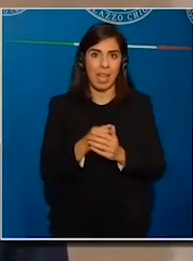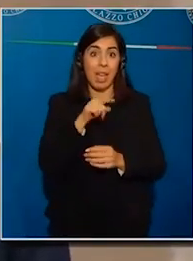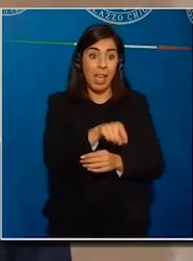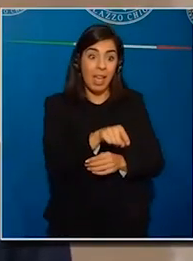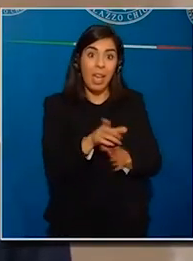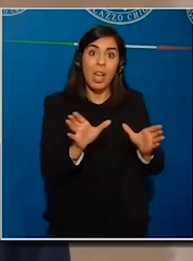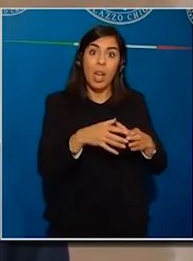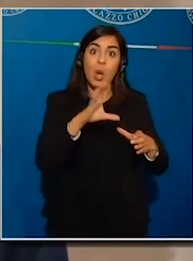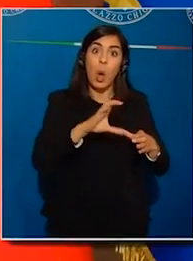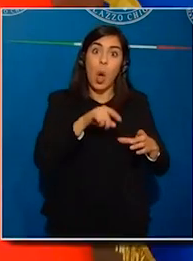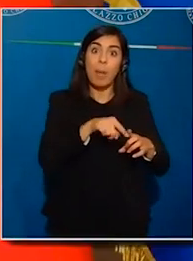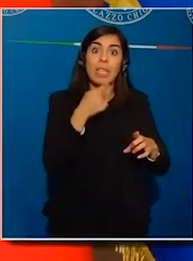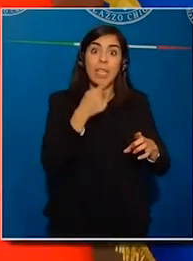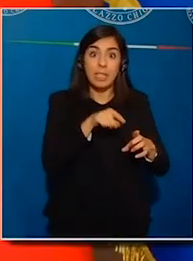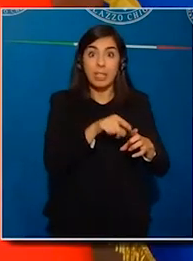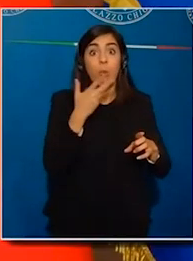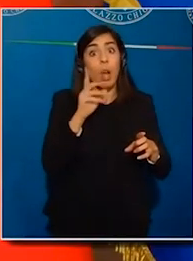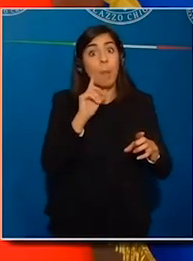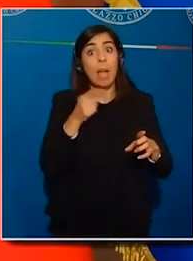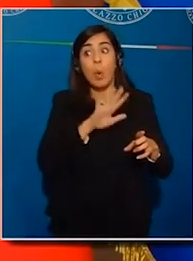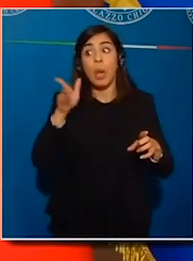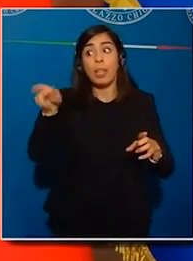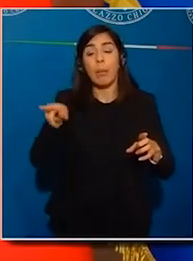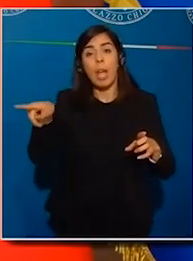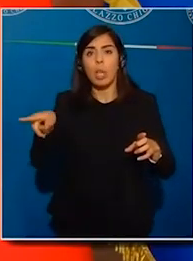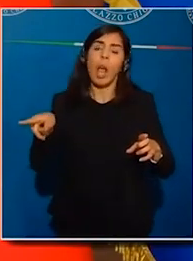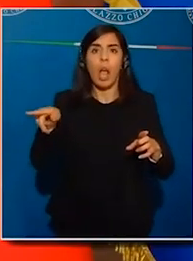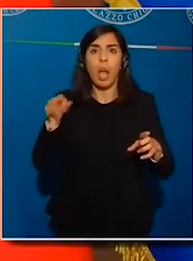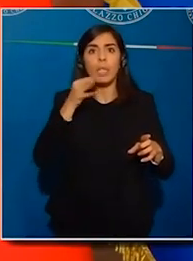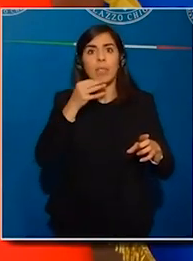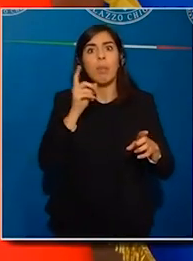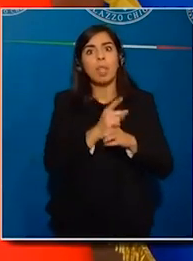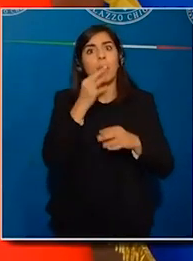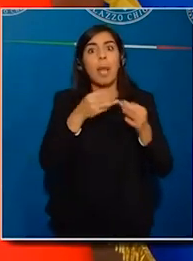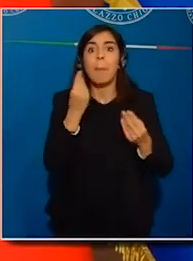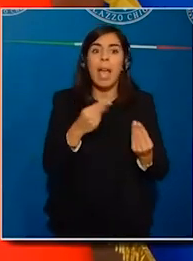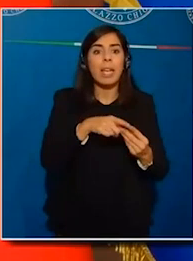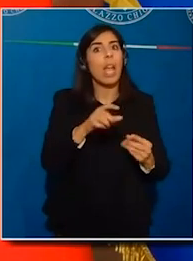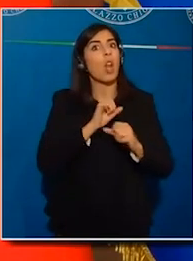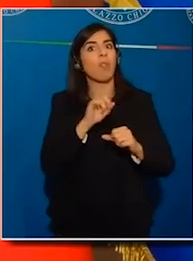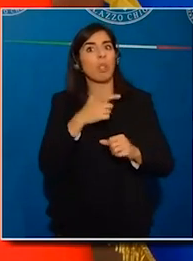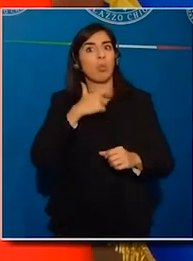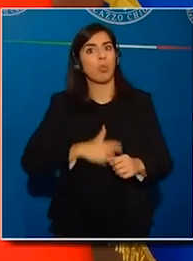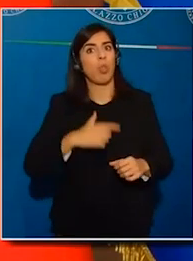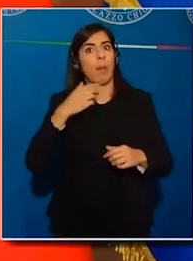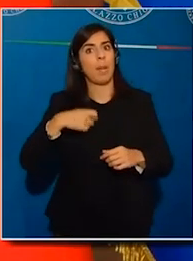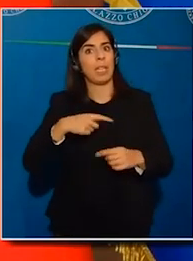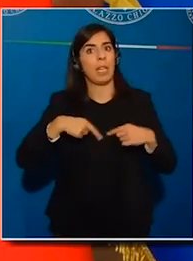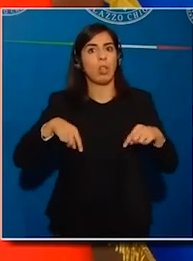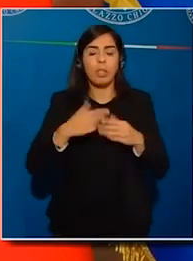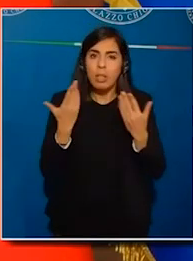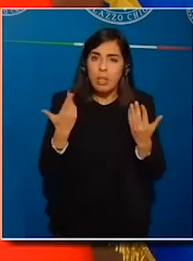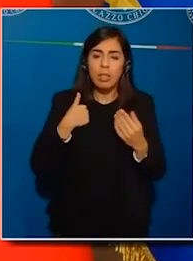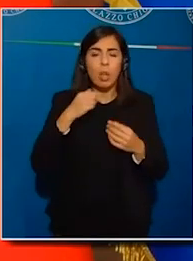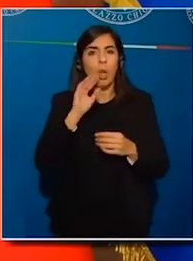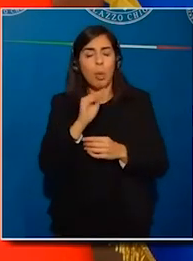Consiglio? Allora bisogna cambiare la legge. Cioè, invertiamo un po' l'ordine dei fattori, cerchiamo di capire perché si chiede a un